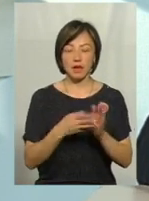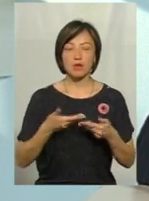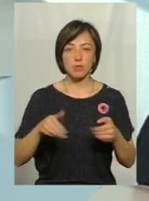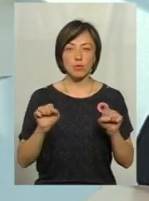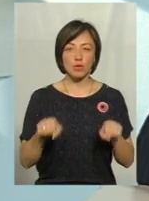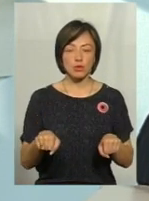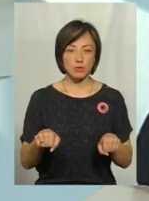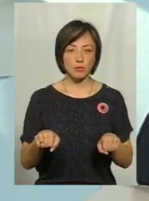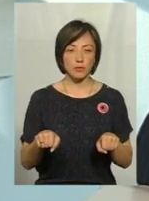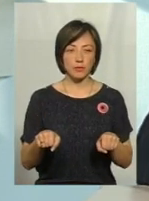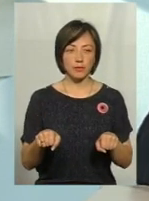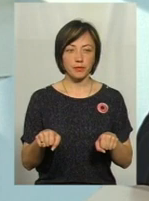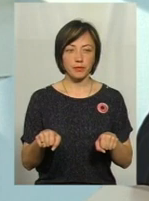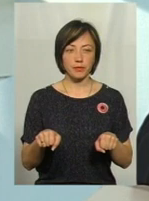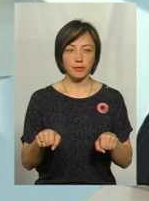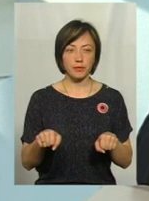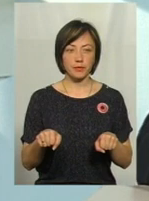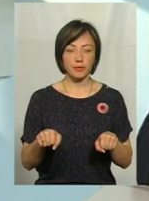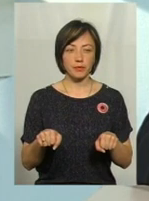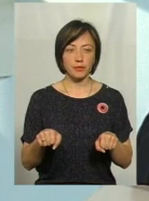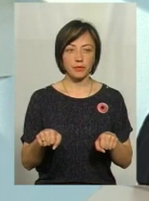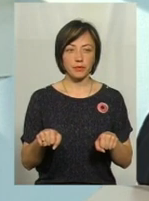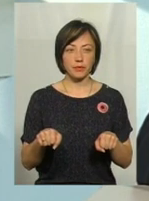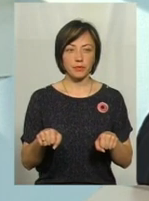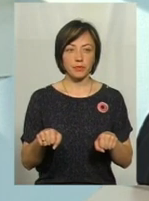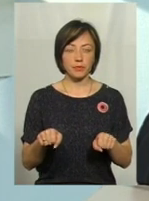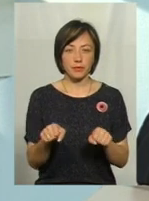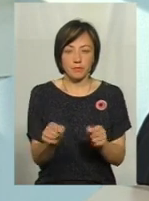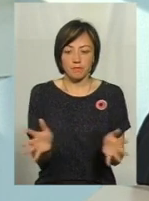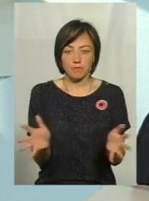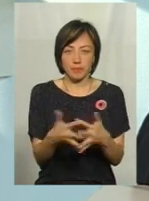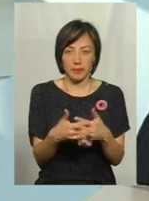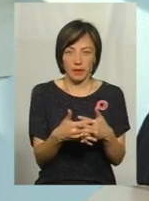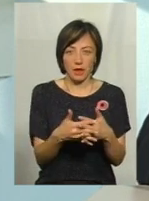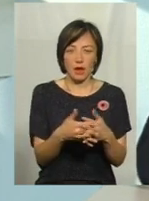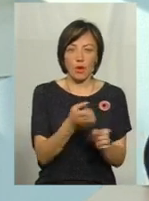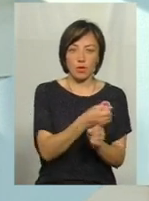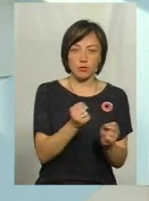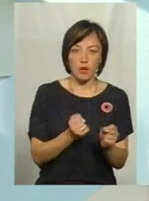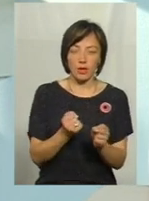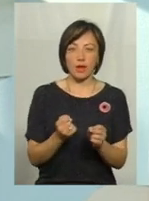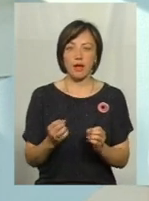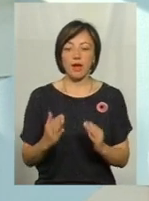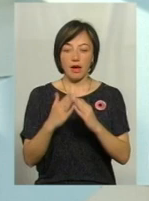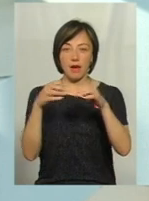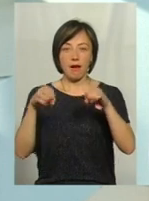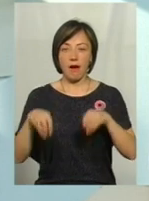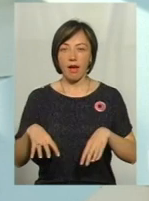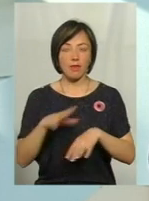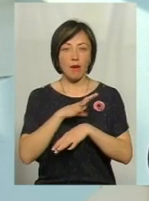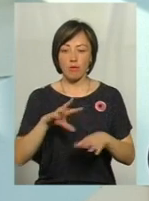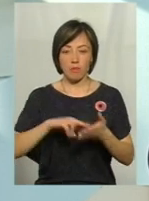можемо, ну, скажімо так, стикувати озброєння і ракети, які не передбачені були раніше,